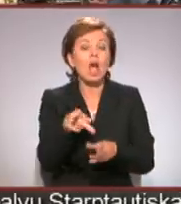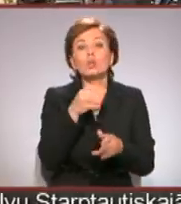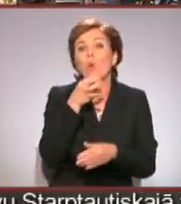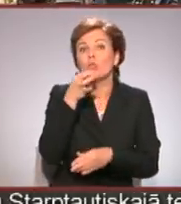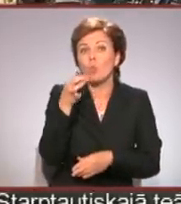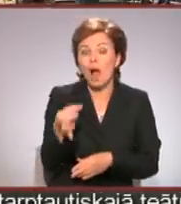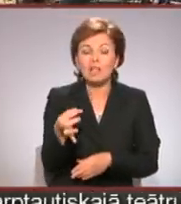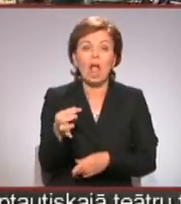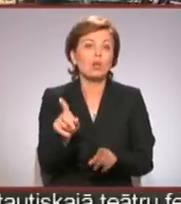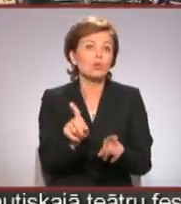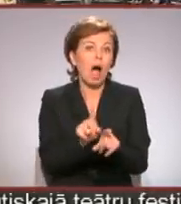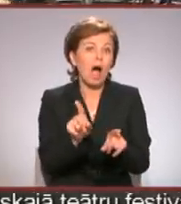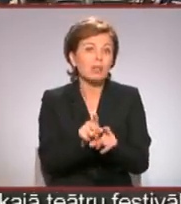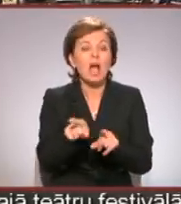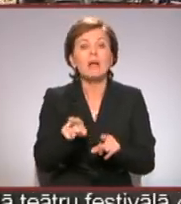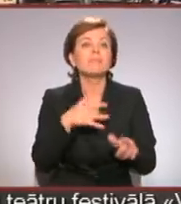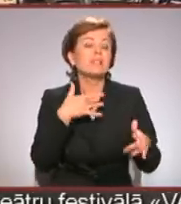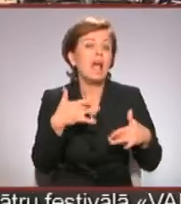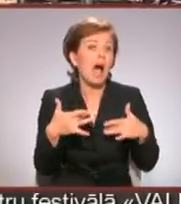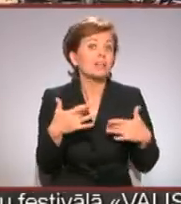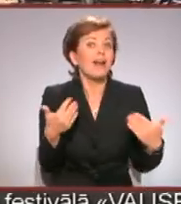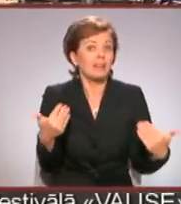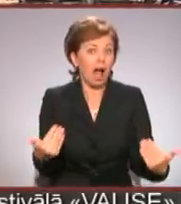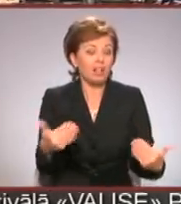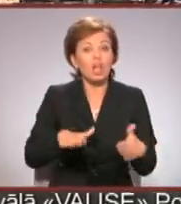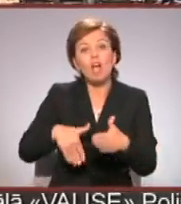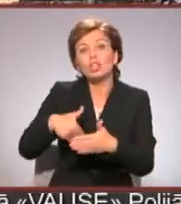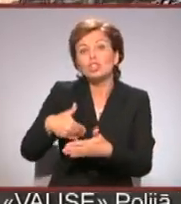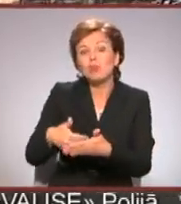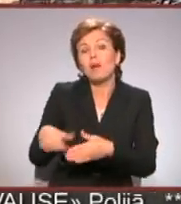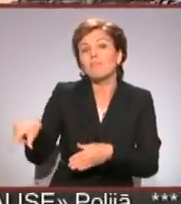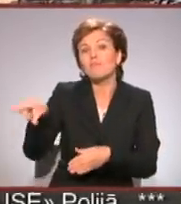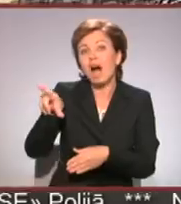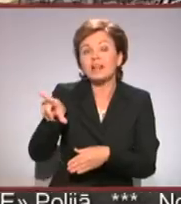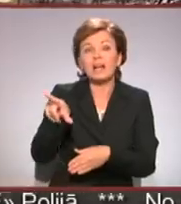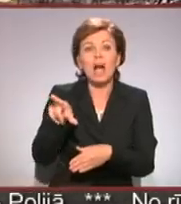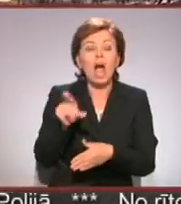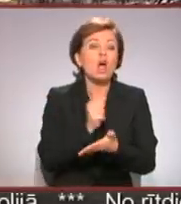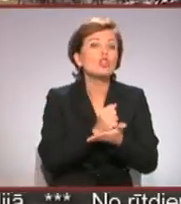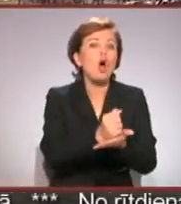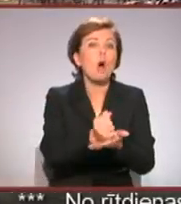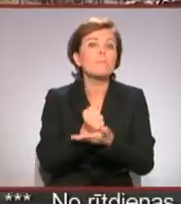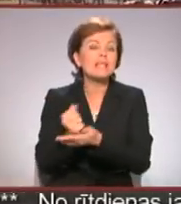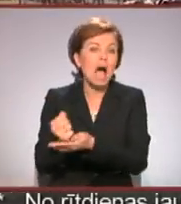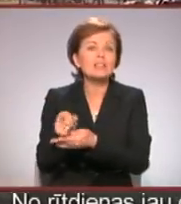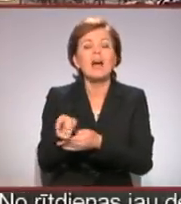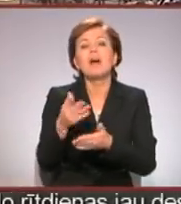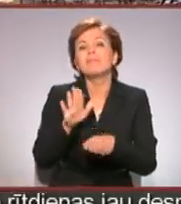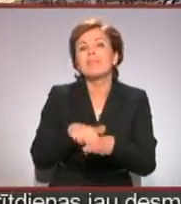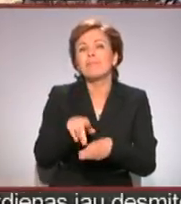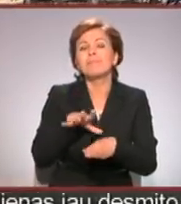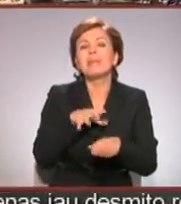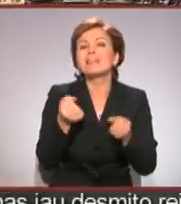mērā teātra realitāte, jo līdz šim, kā šķiet vairāk, tomēr, tas nominācijas darbojās pēc saturiskā principi.